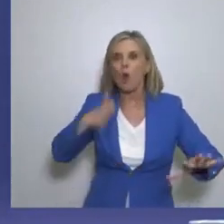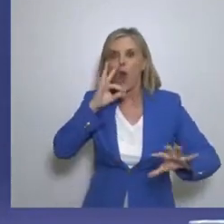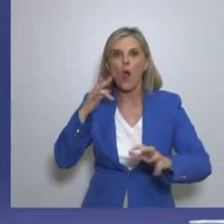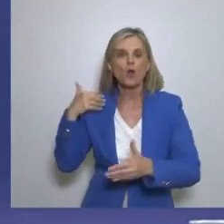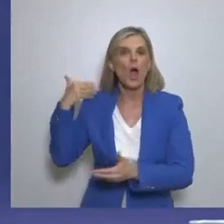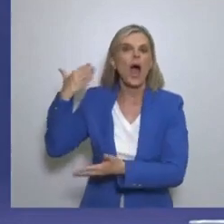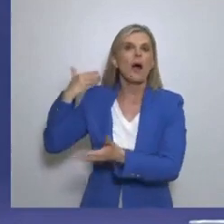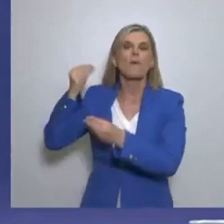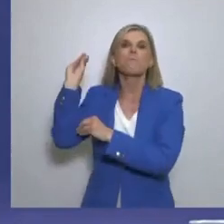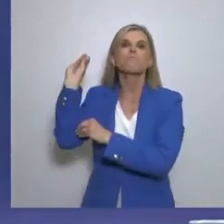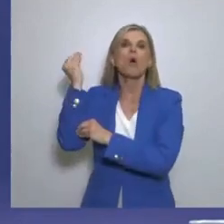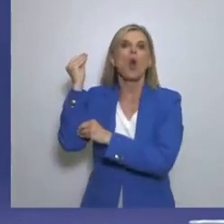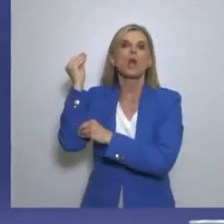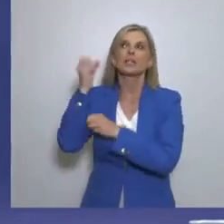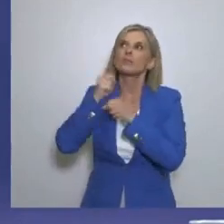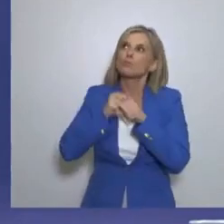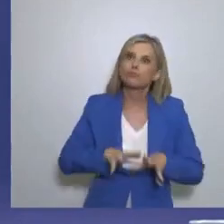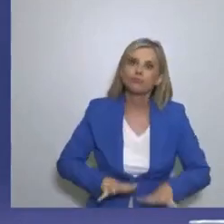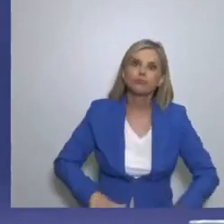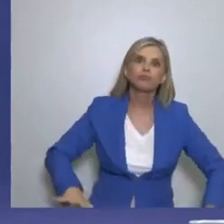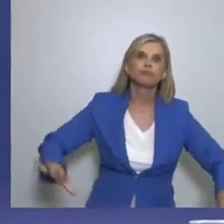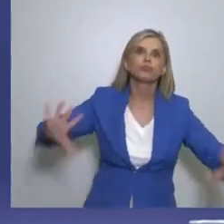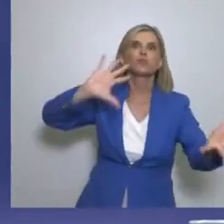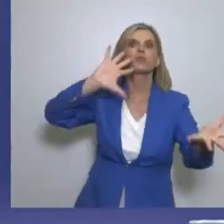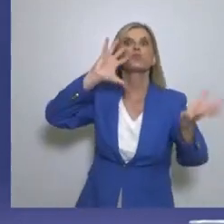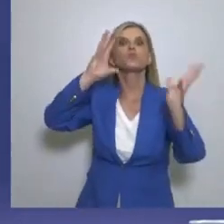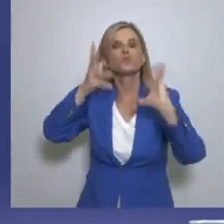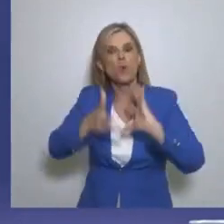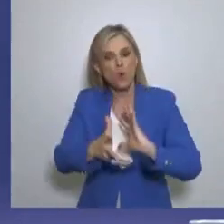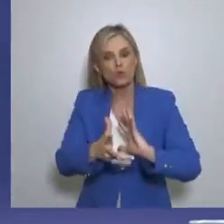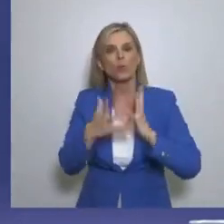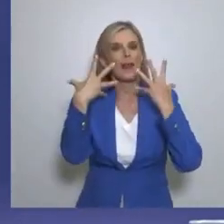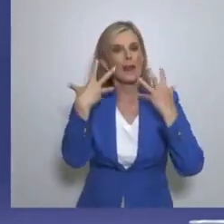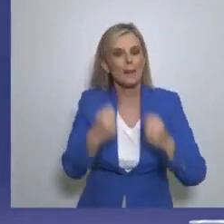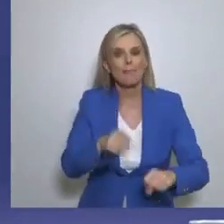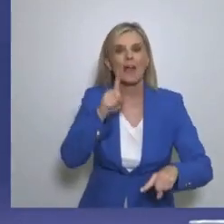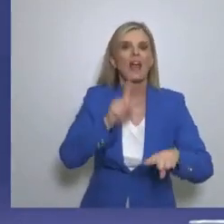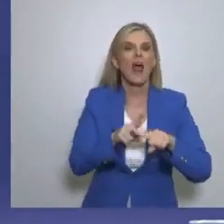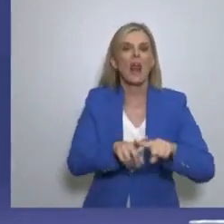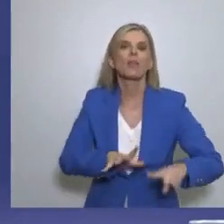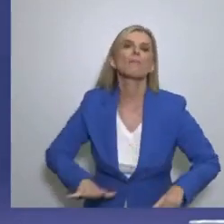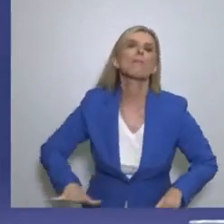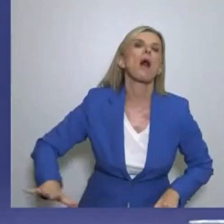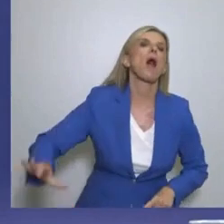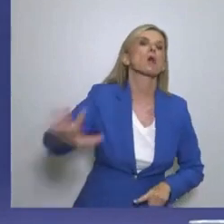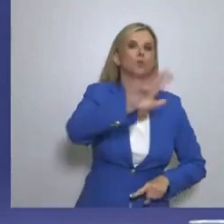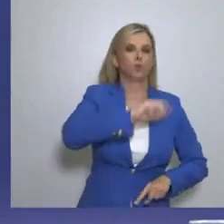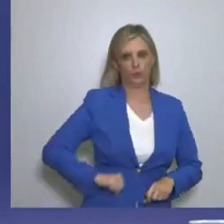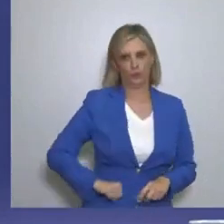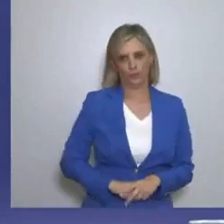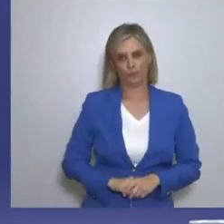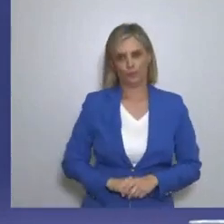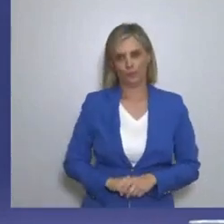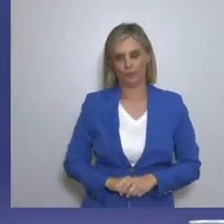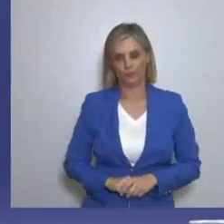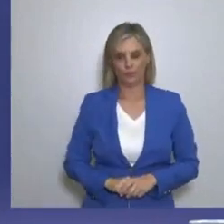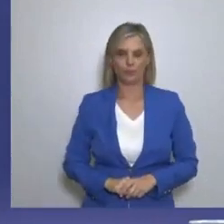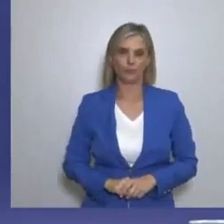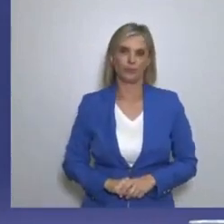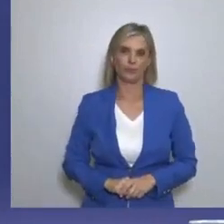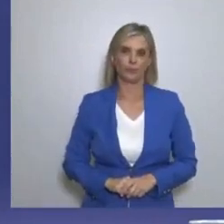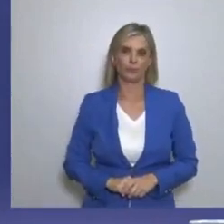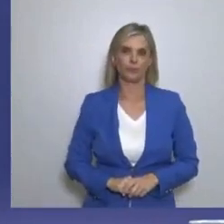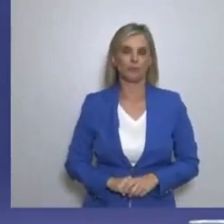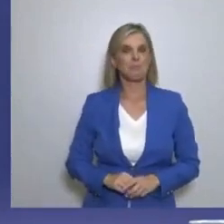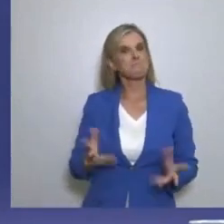και με αποδεικτική διεργασία το τι συμβαίνει στον πλανήτη τουλάχιστον αρχικά και πριν από όλους. Η διαδικασία όμως ότι οι Γάλλοι με